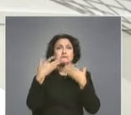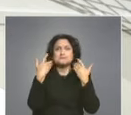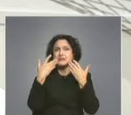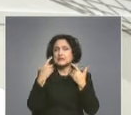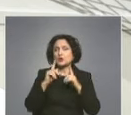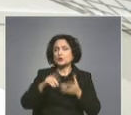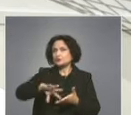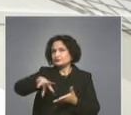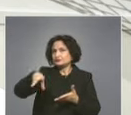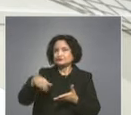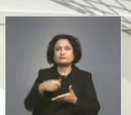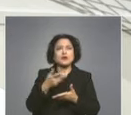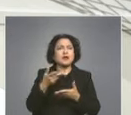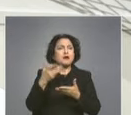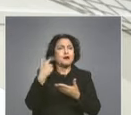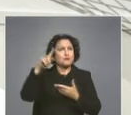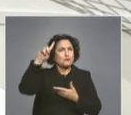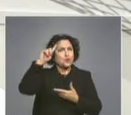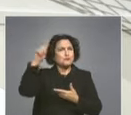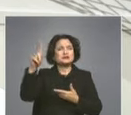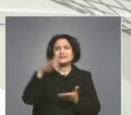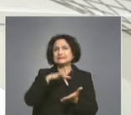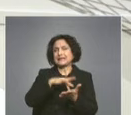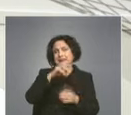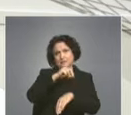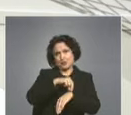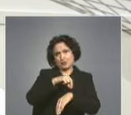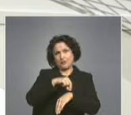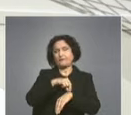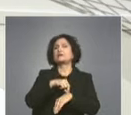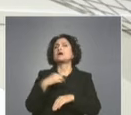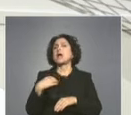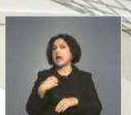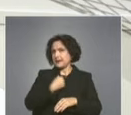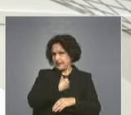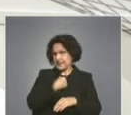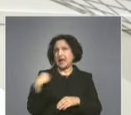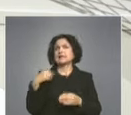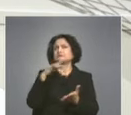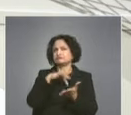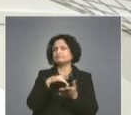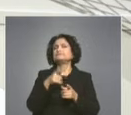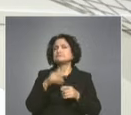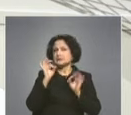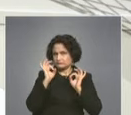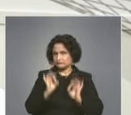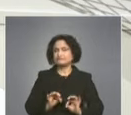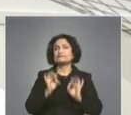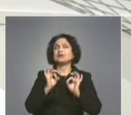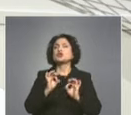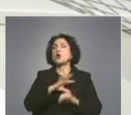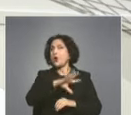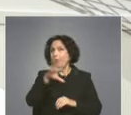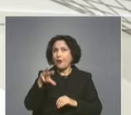ограбил студентка посред бял ден в центъра на Пловдив. Криминалният сюжет е действителен, но всички участници в съдебния процес са